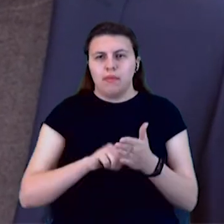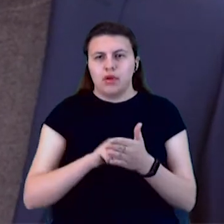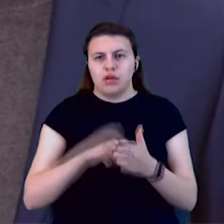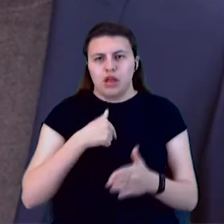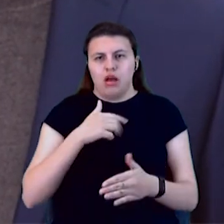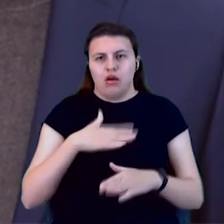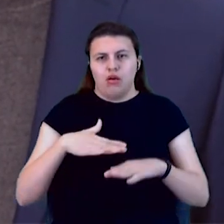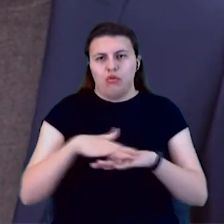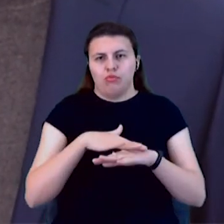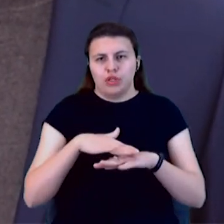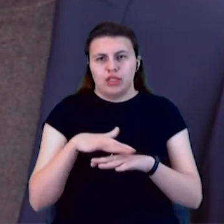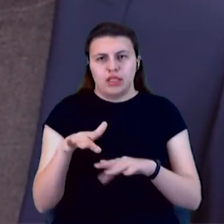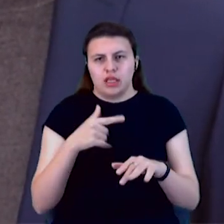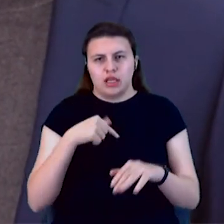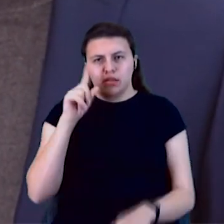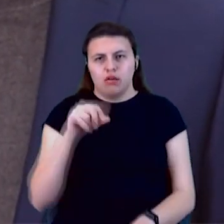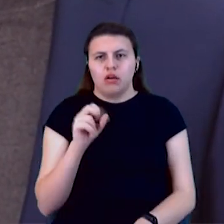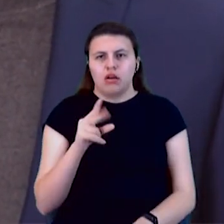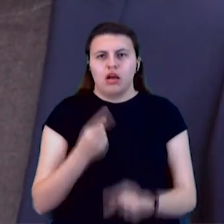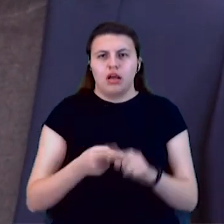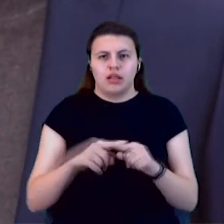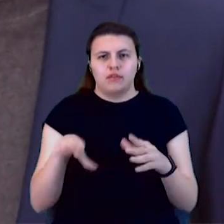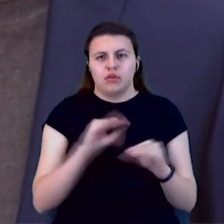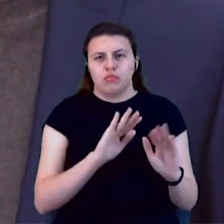знаю, як це все відбуває, як пишуться такі заявки.